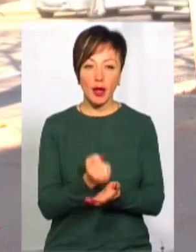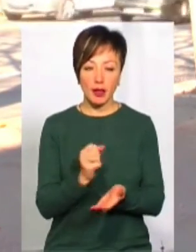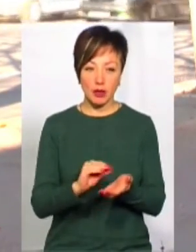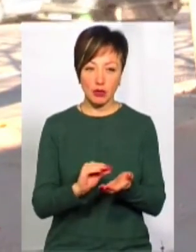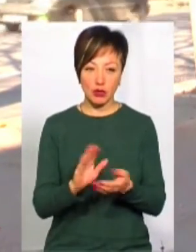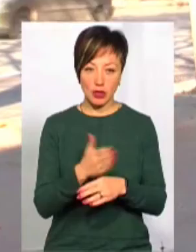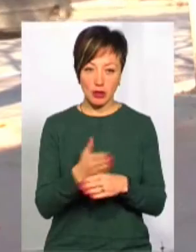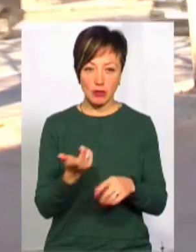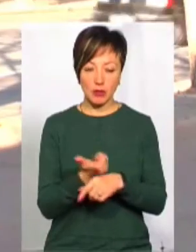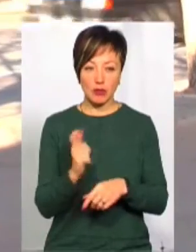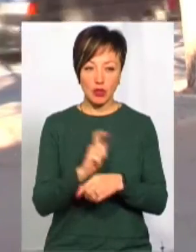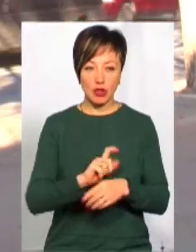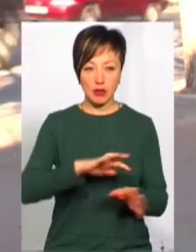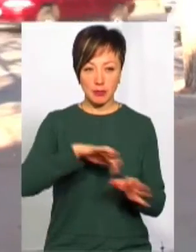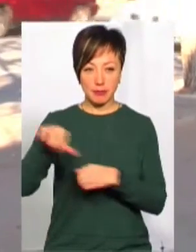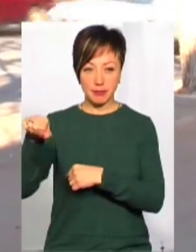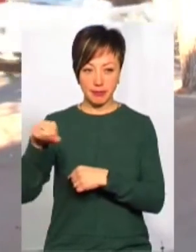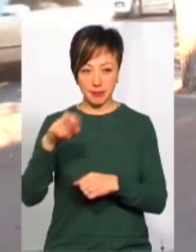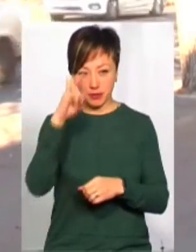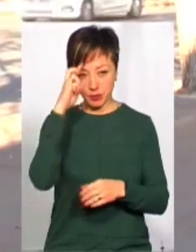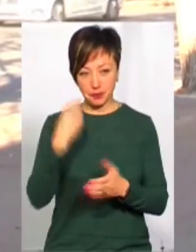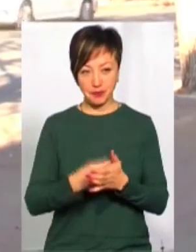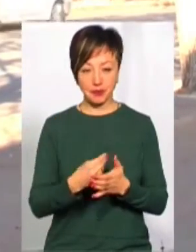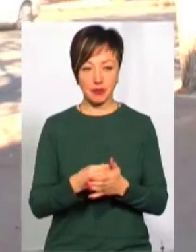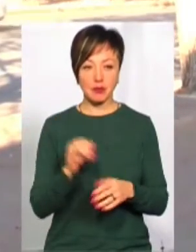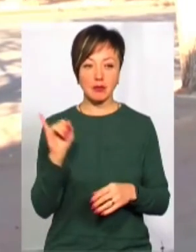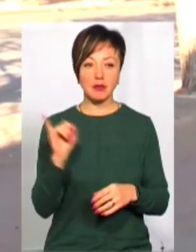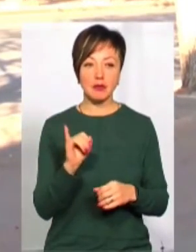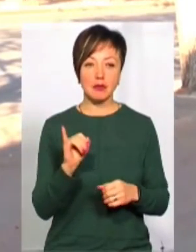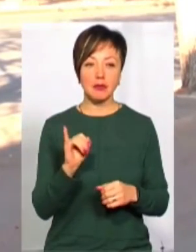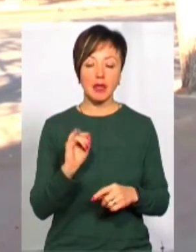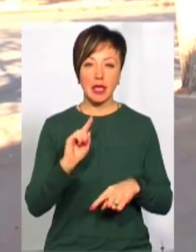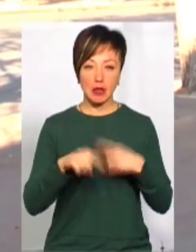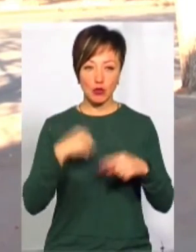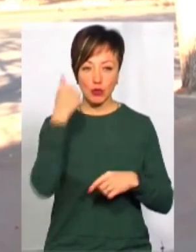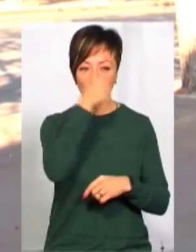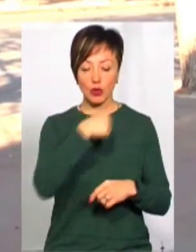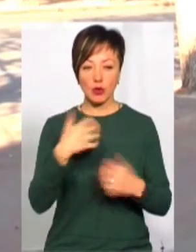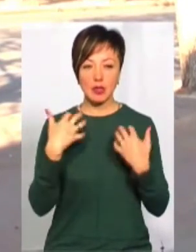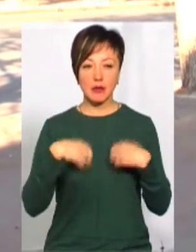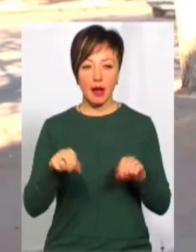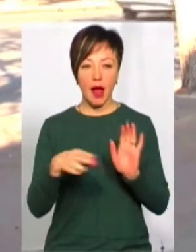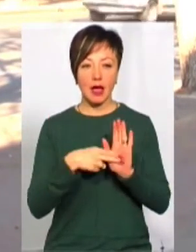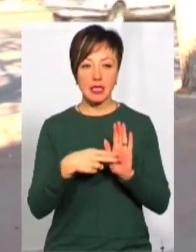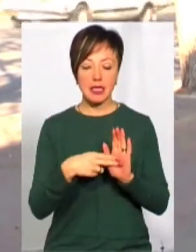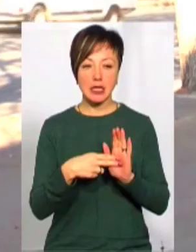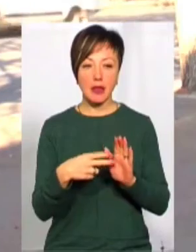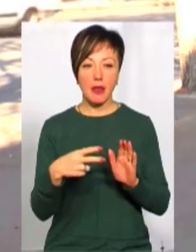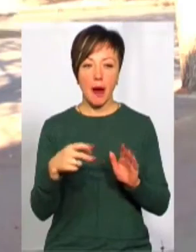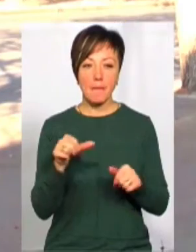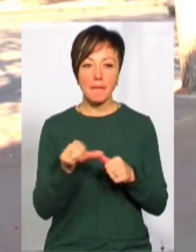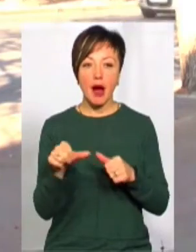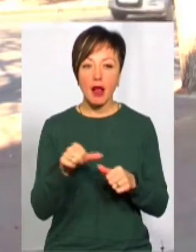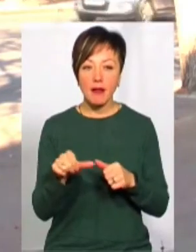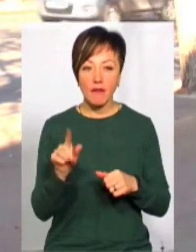все більше повертають так званої реверсної дотації. І, окрім того, наступного року у нас забирають акцез на паливо. Тобто,